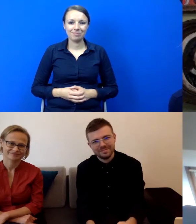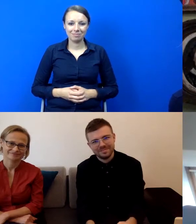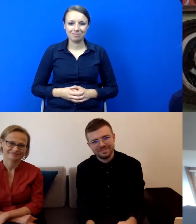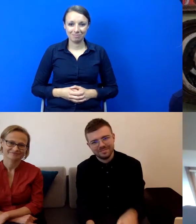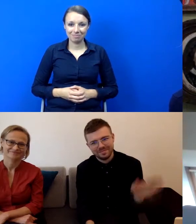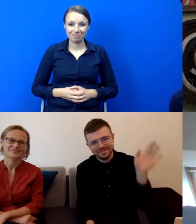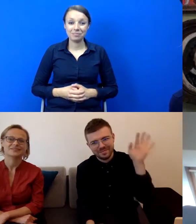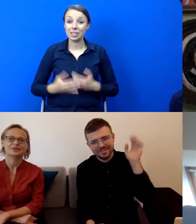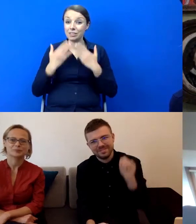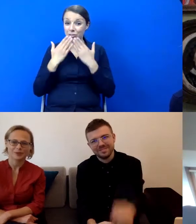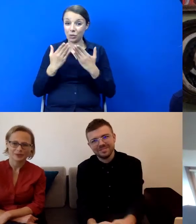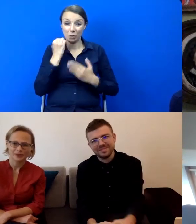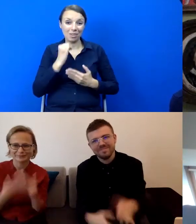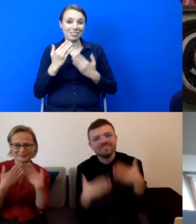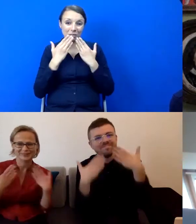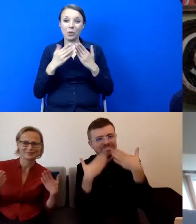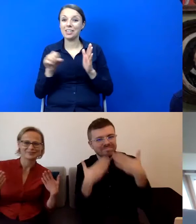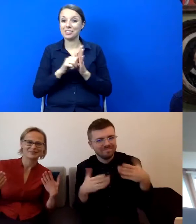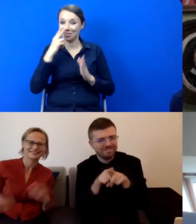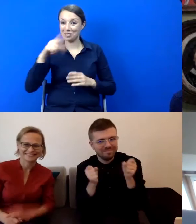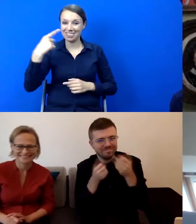Dziękuję bardzo. Do zobaczenia.